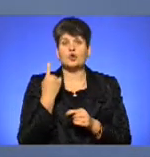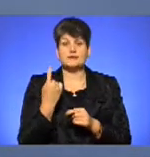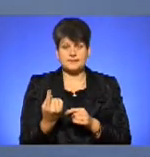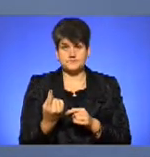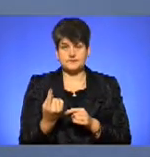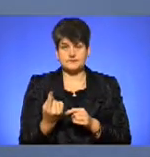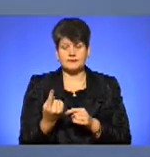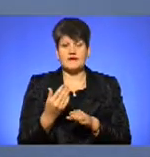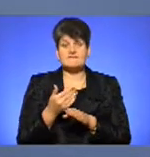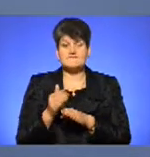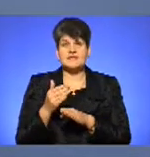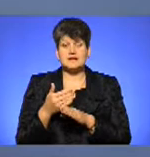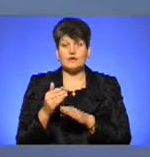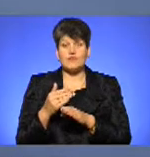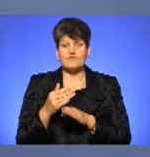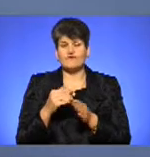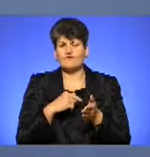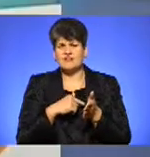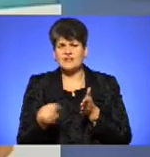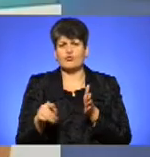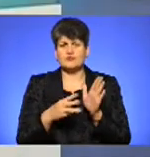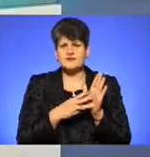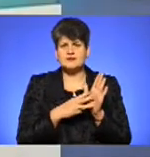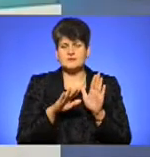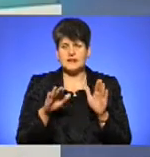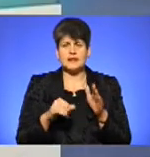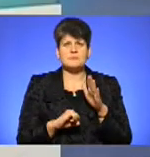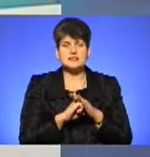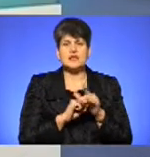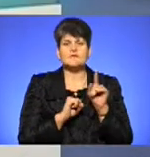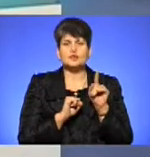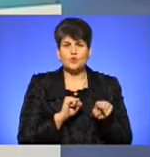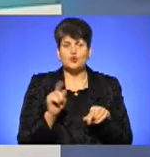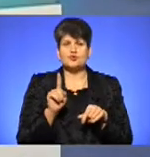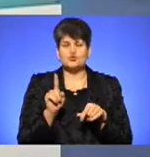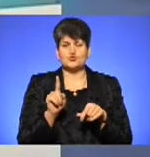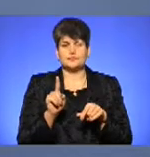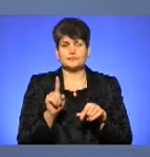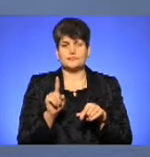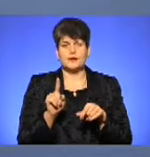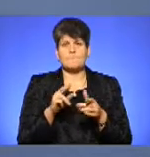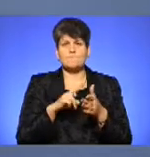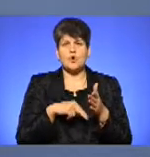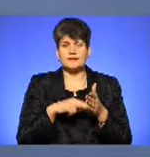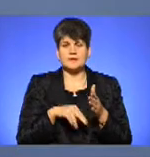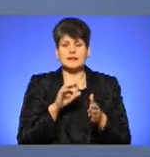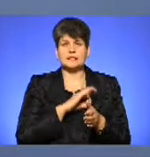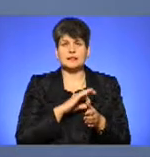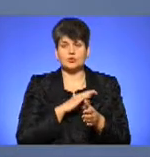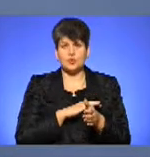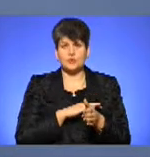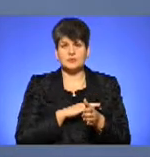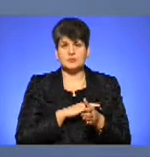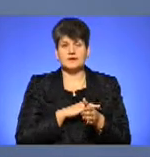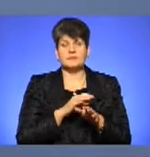відраховувати вісім учнів тільки на підставі того, що податки на доходи фізичних осіб